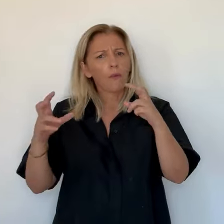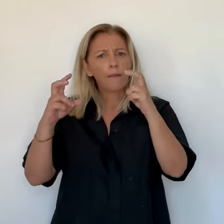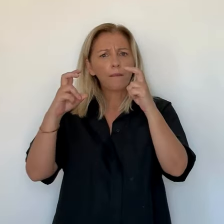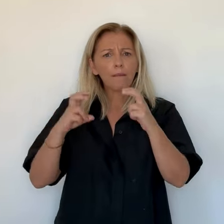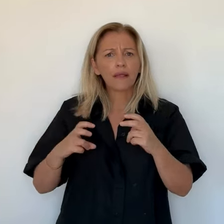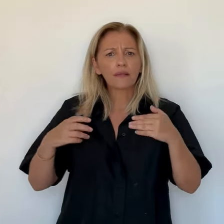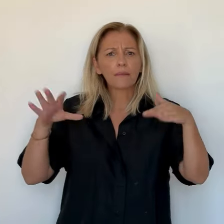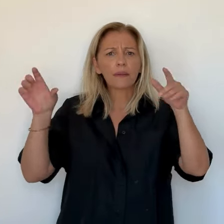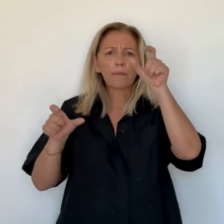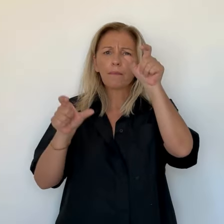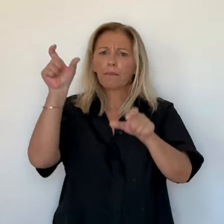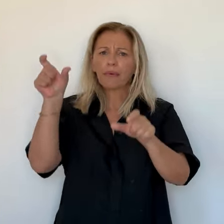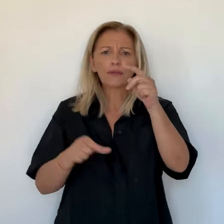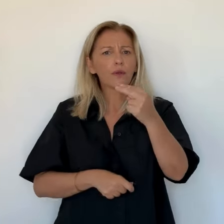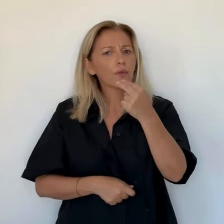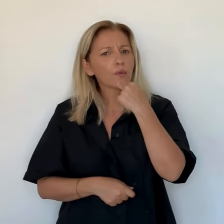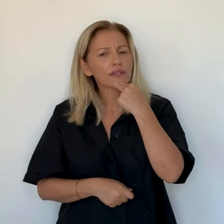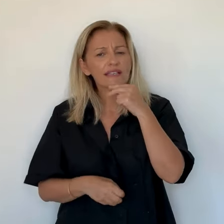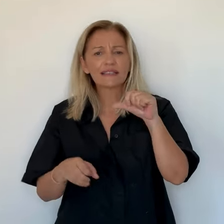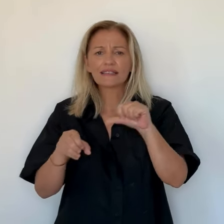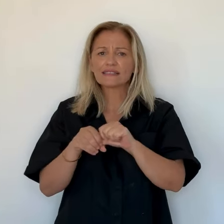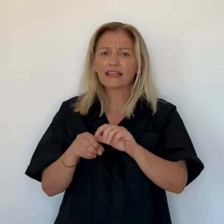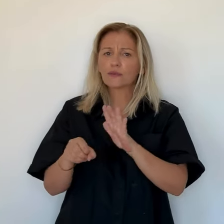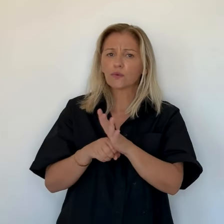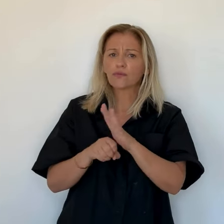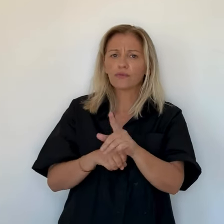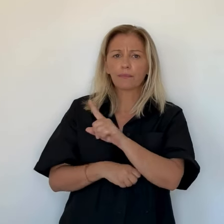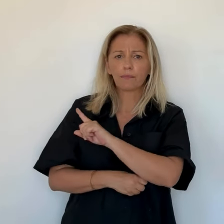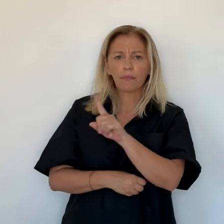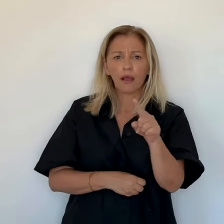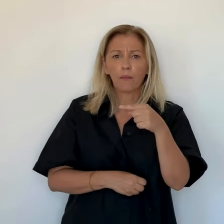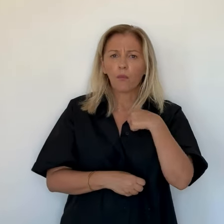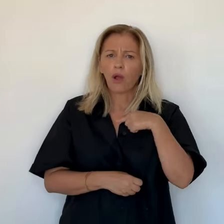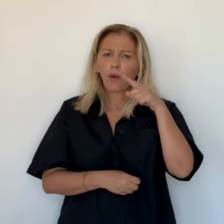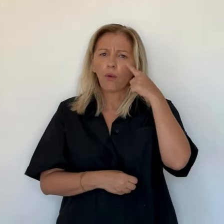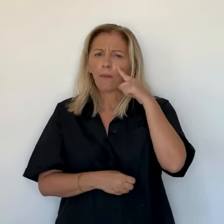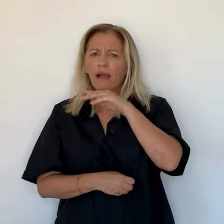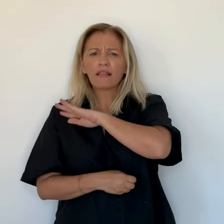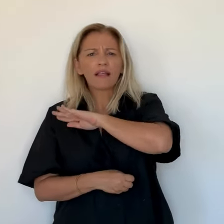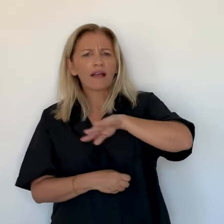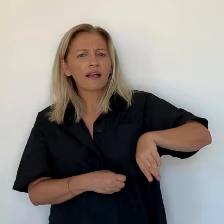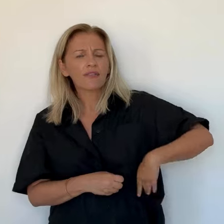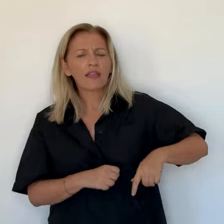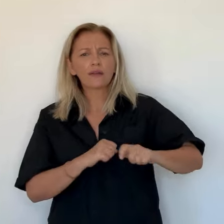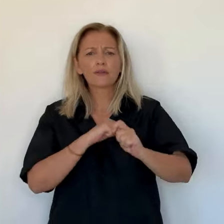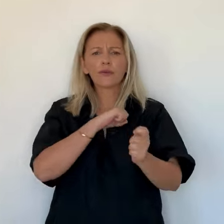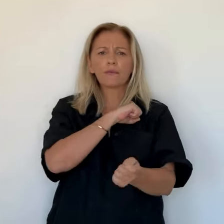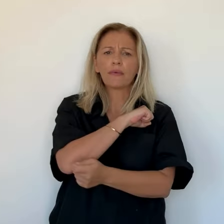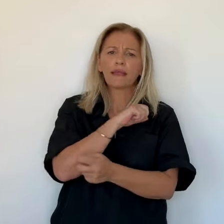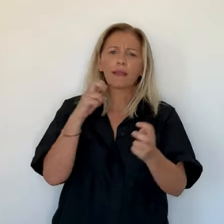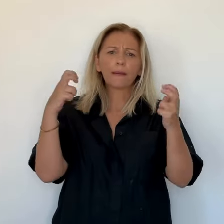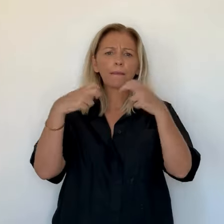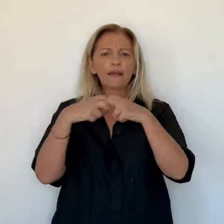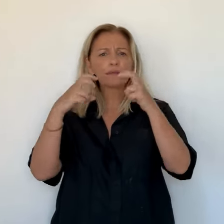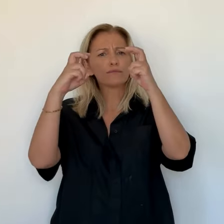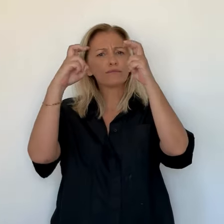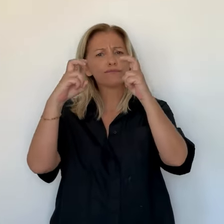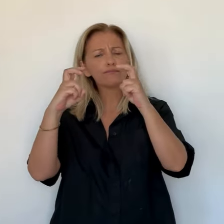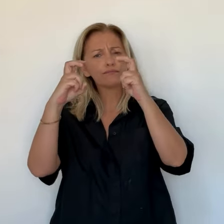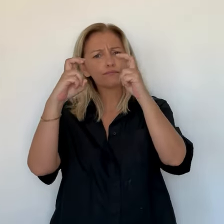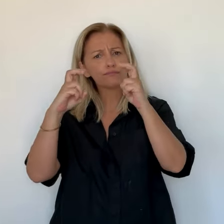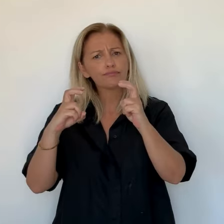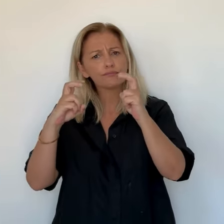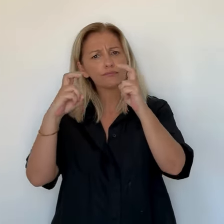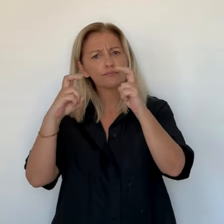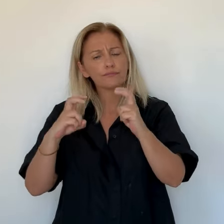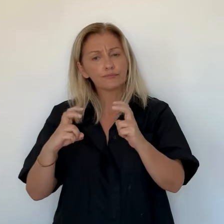face, le gasoil lui diminue de 4,6% à l'échelle insulaire. Une évolution de taille. Mais pour les consommateurs de diesel, cela ne